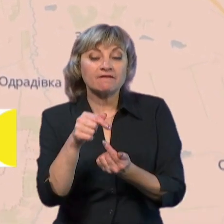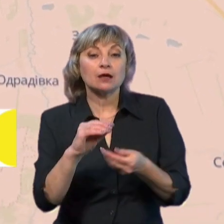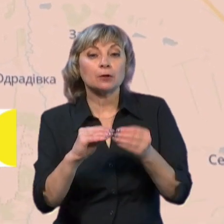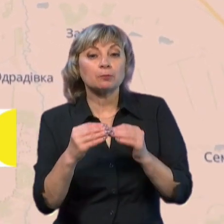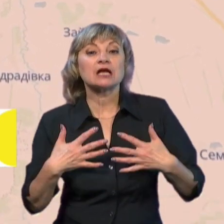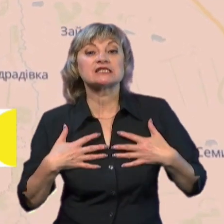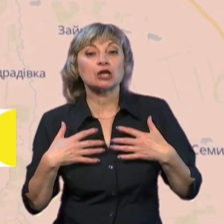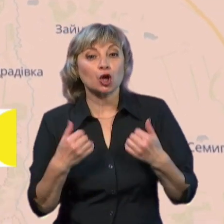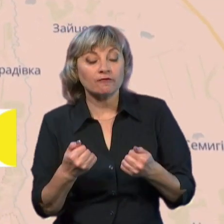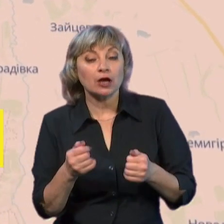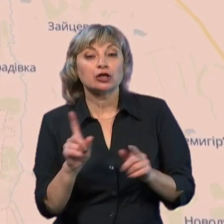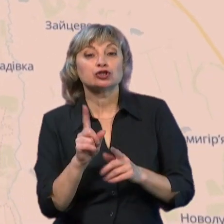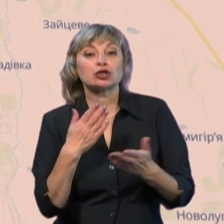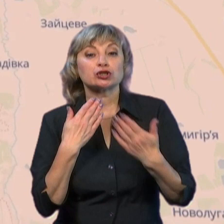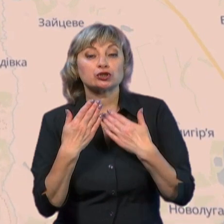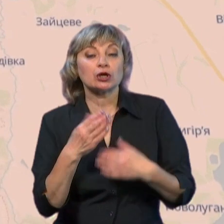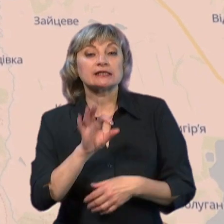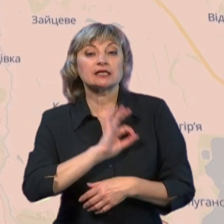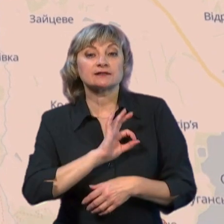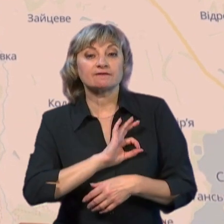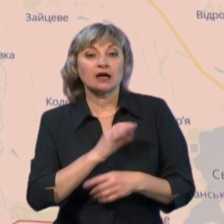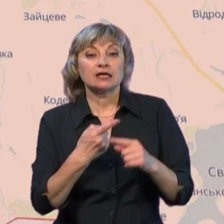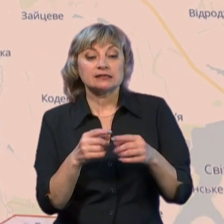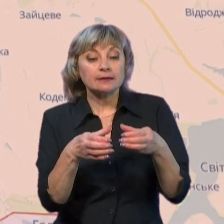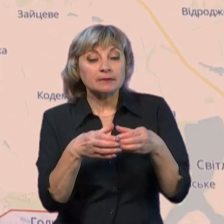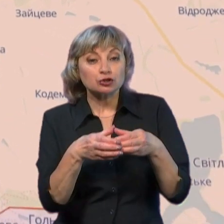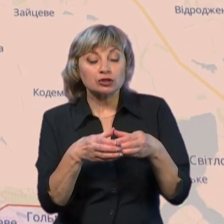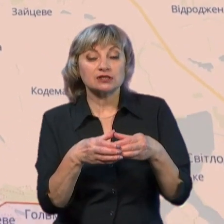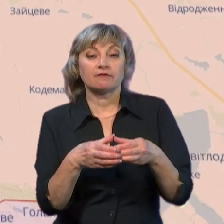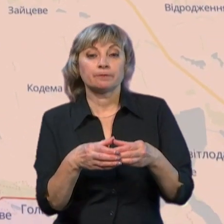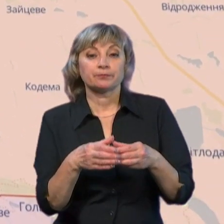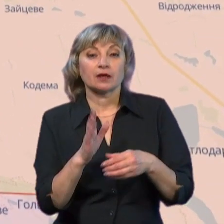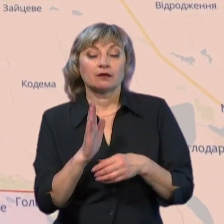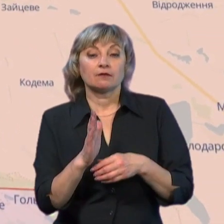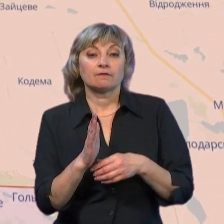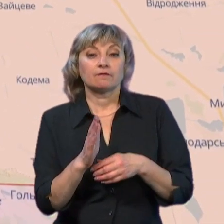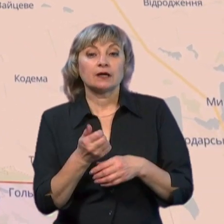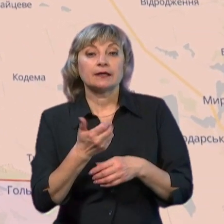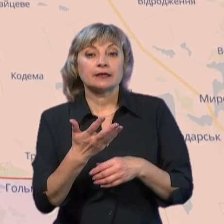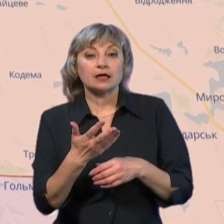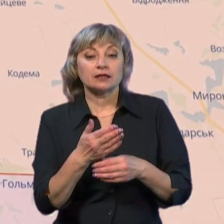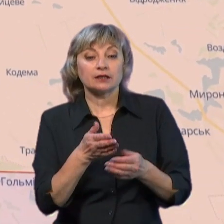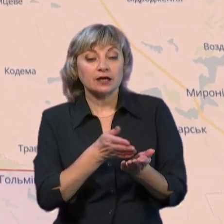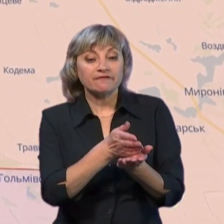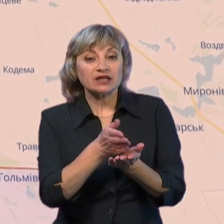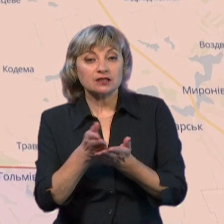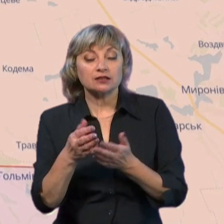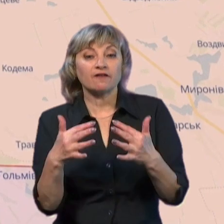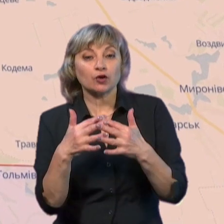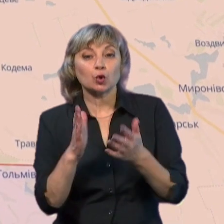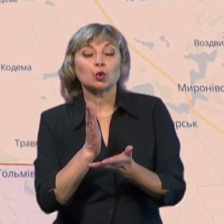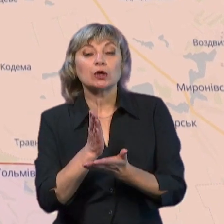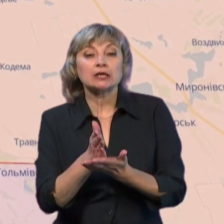здоров'ям. Що стосується застосування саме цих підрозділів? В ряді відтінків фронту є